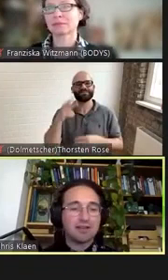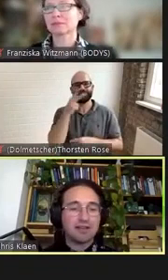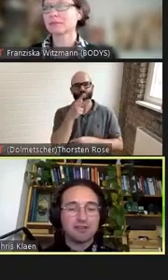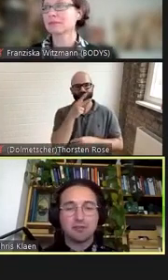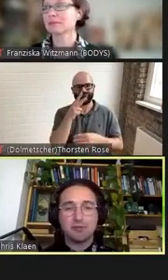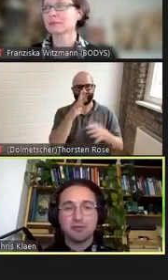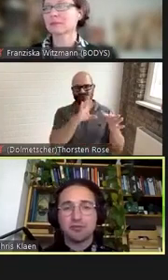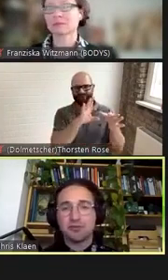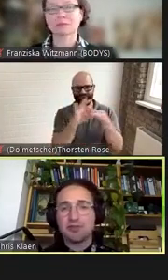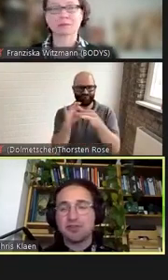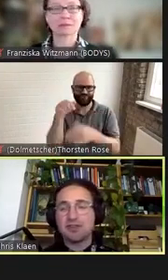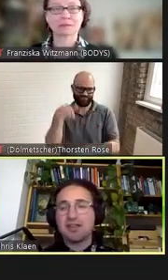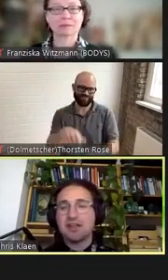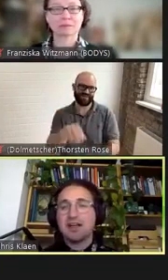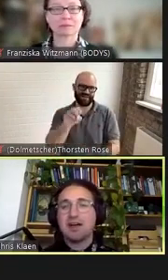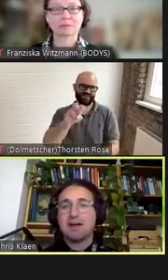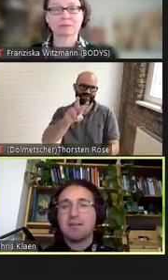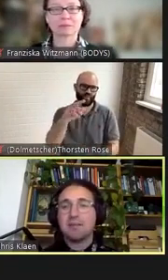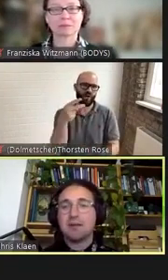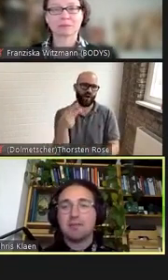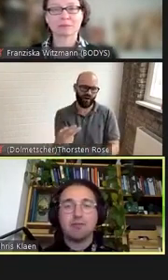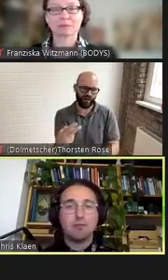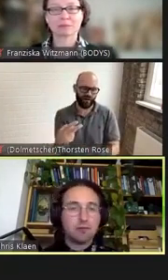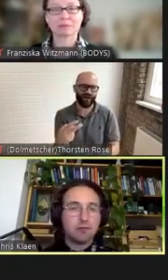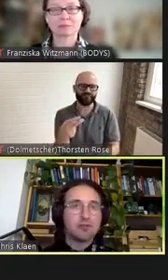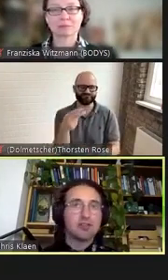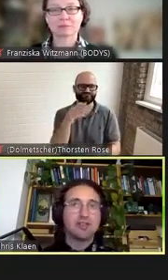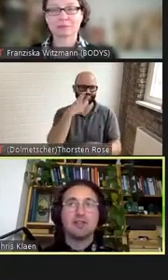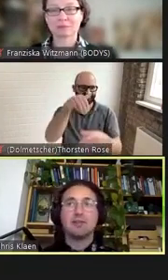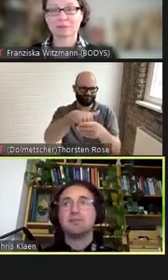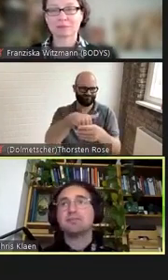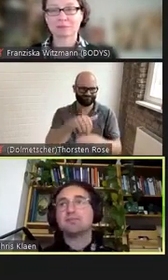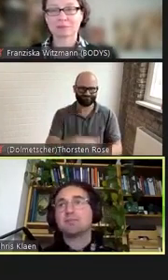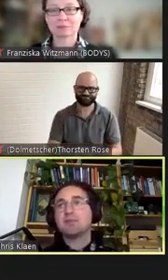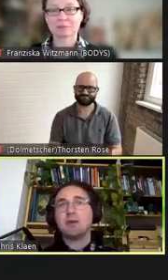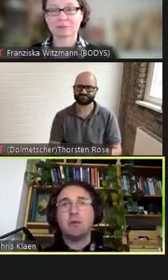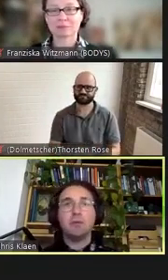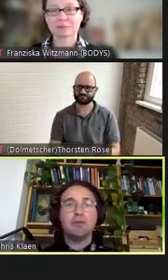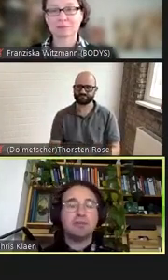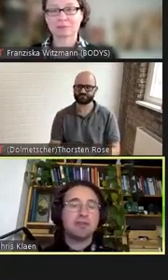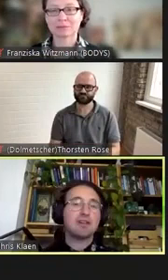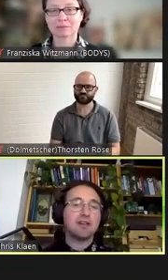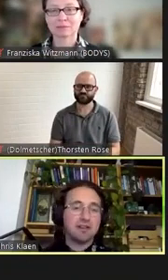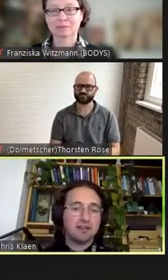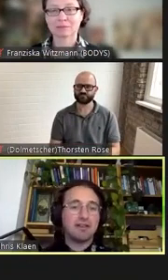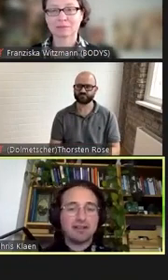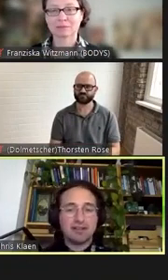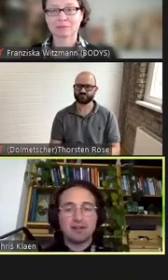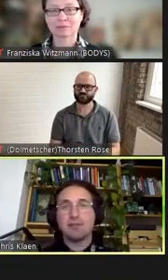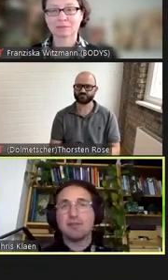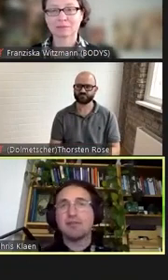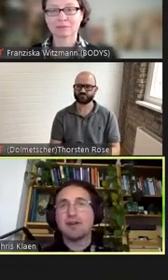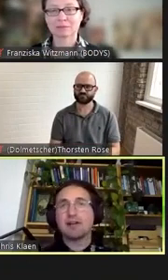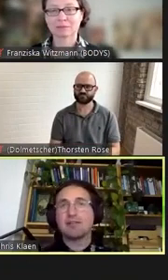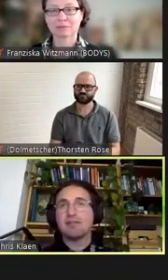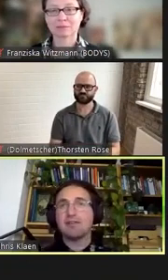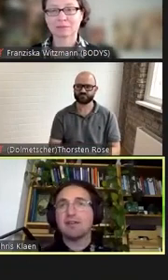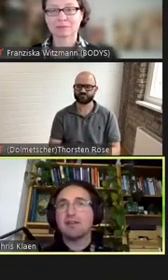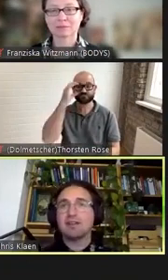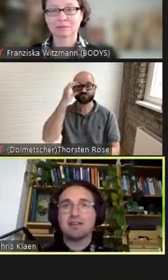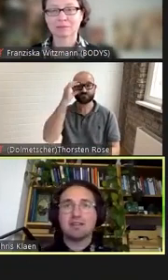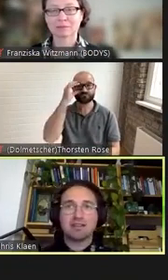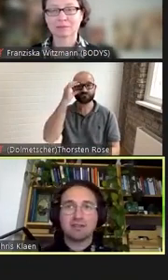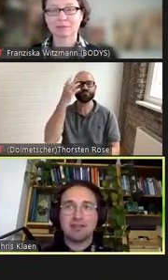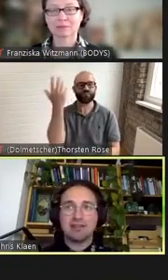evangelischen Hochschule im Fokus stehen und dann eben fragen